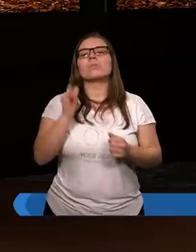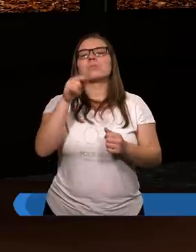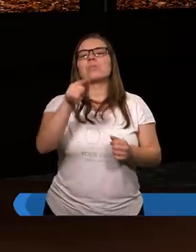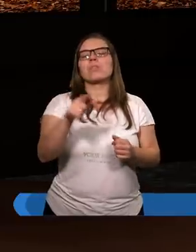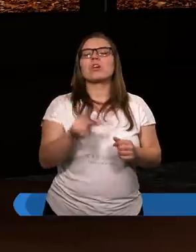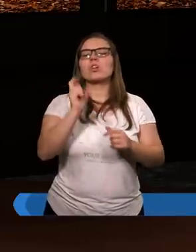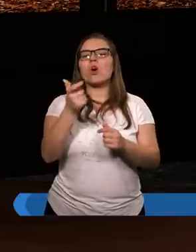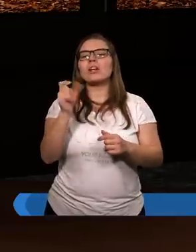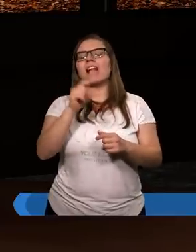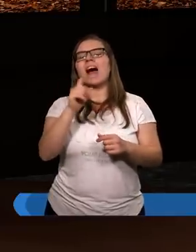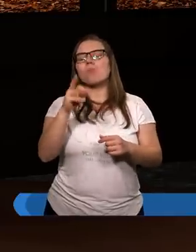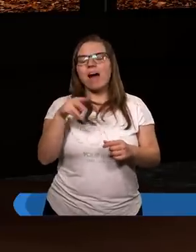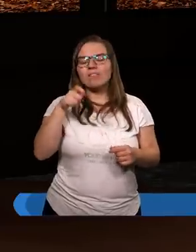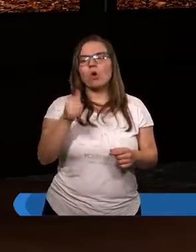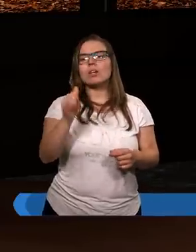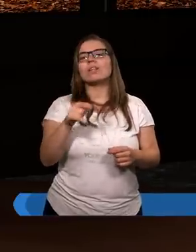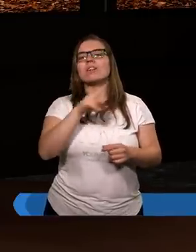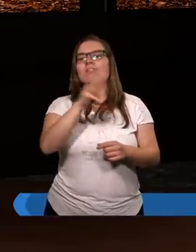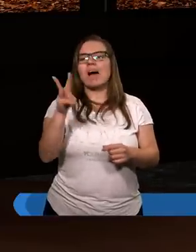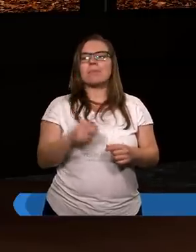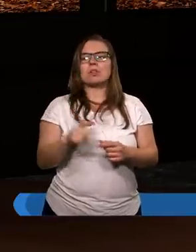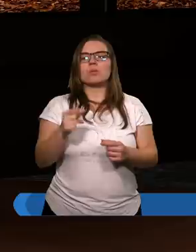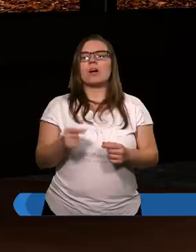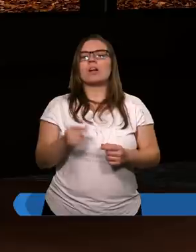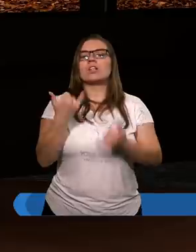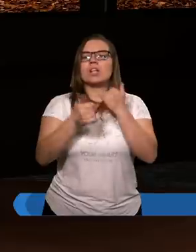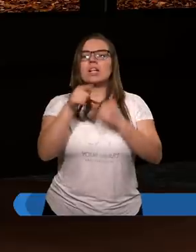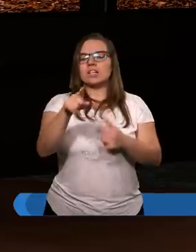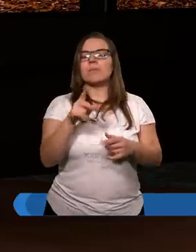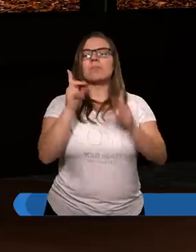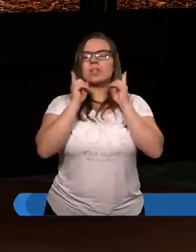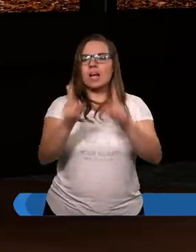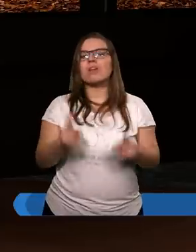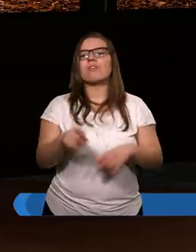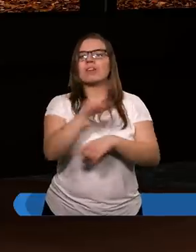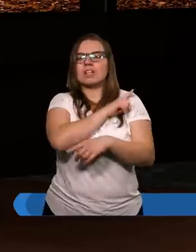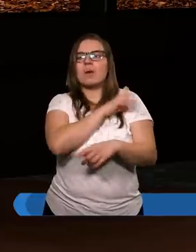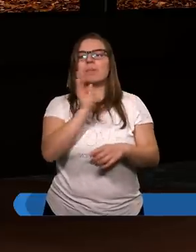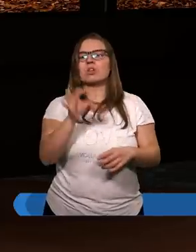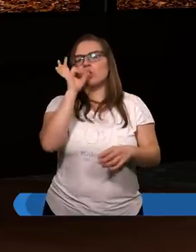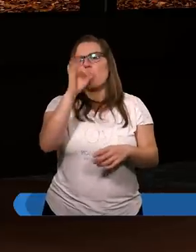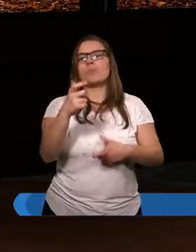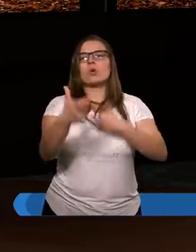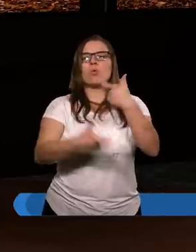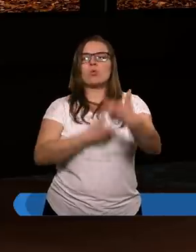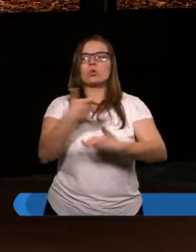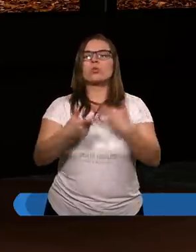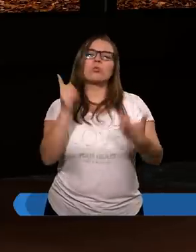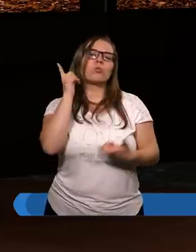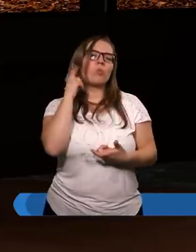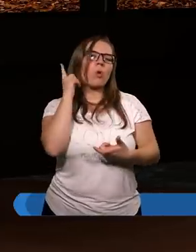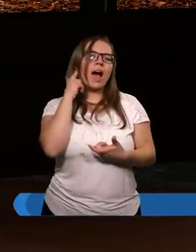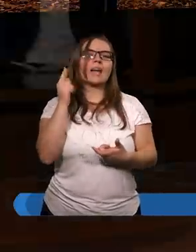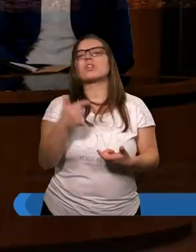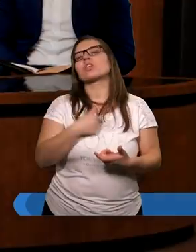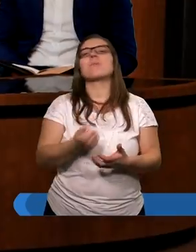od tego, co zadławione i od nierządu. Jeśli się tych rzeczy wystrzegać będziecie, dobrze uczynicie. Bywajcie